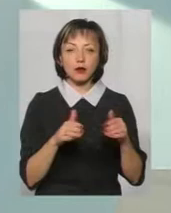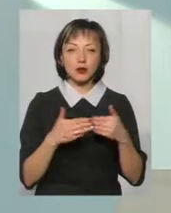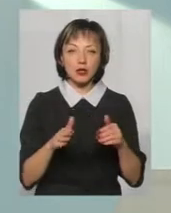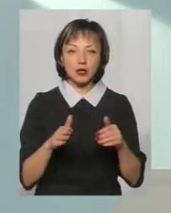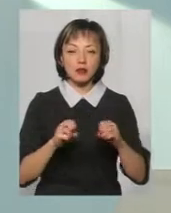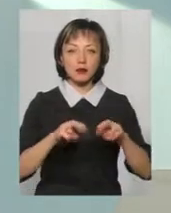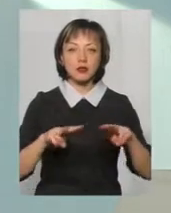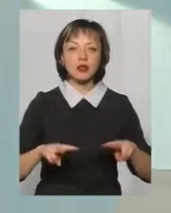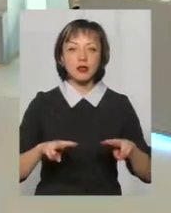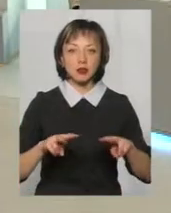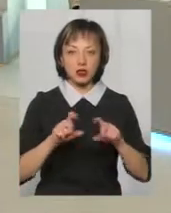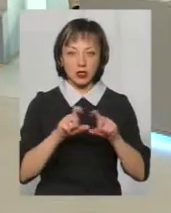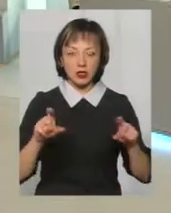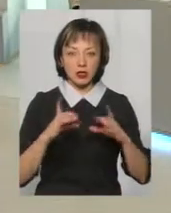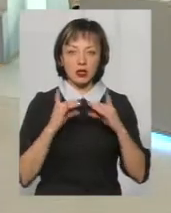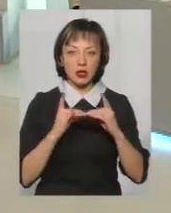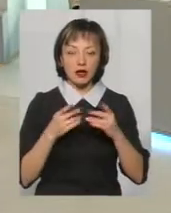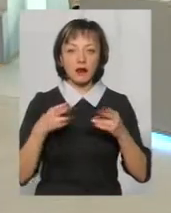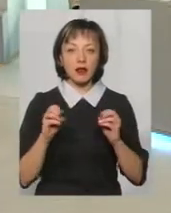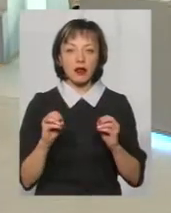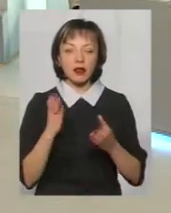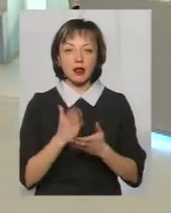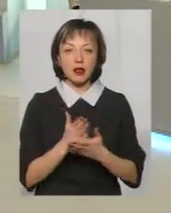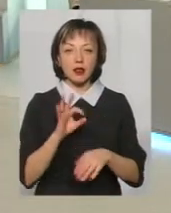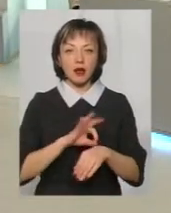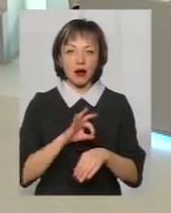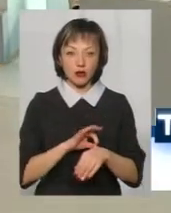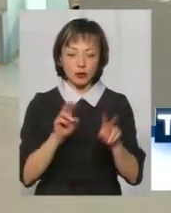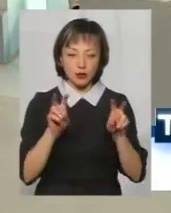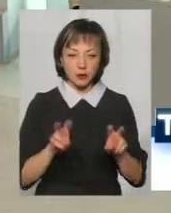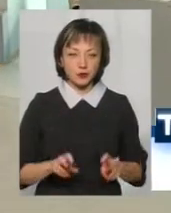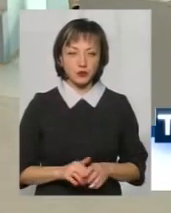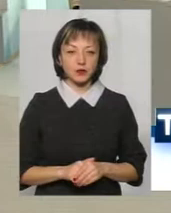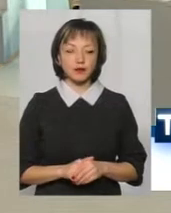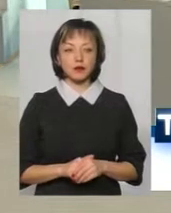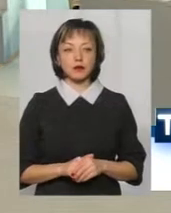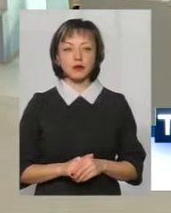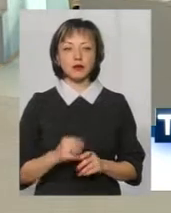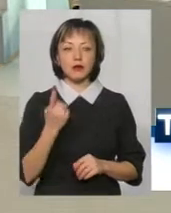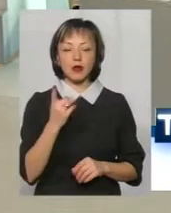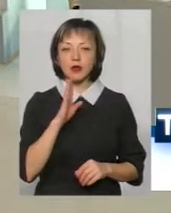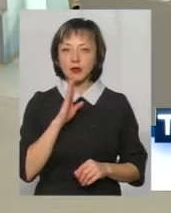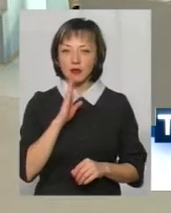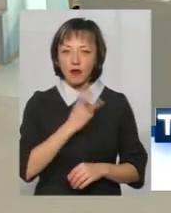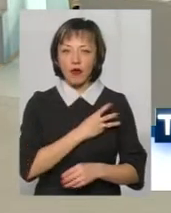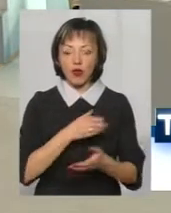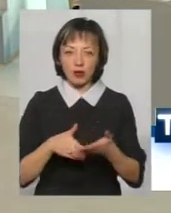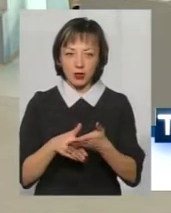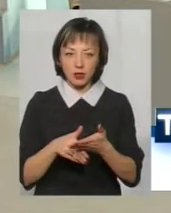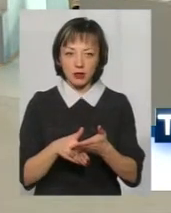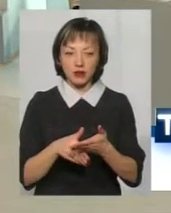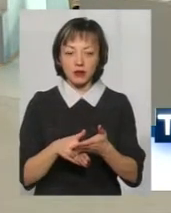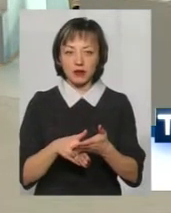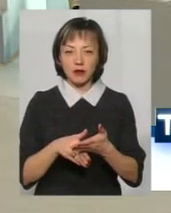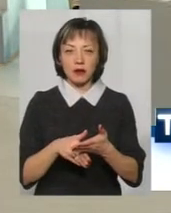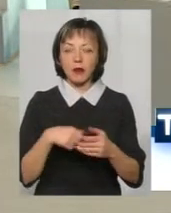спеціальних шкіл-інтернатів, там, де є діагнози. Одна з них дівчинка, яка волонтер, вона в